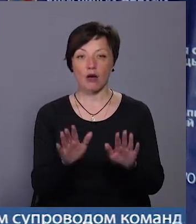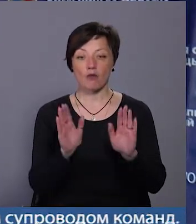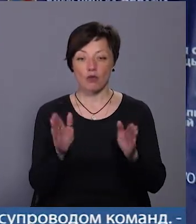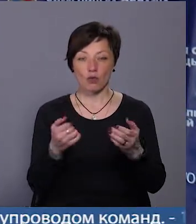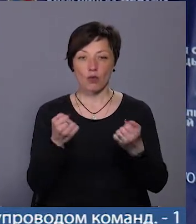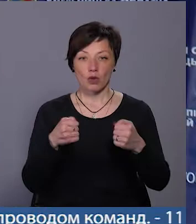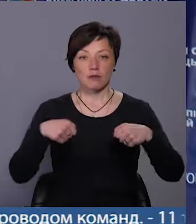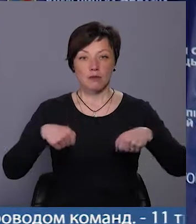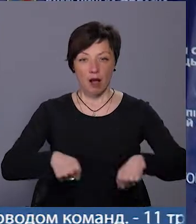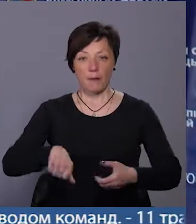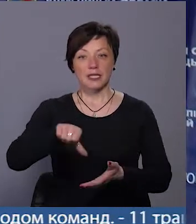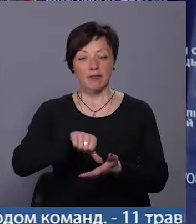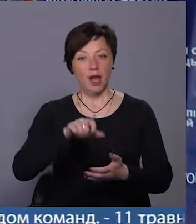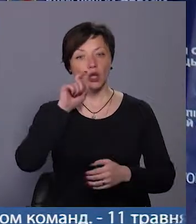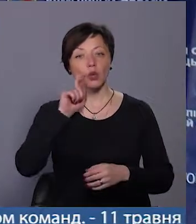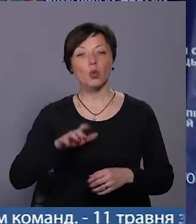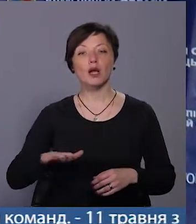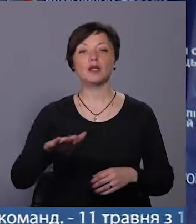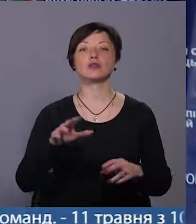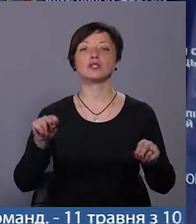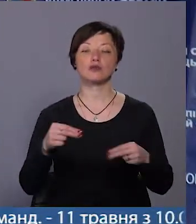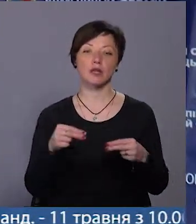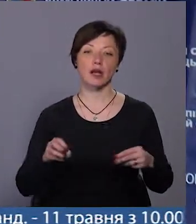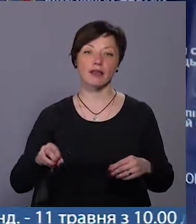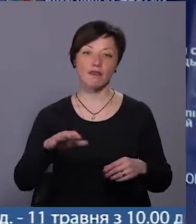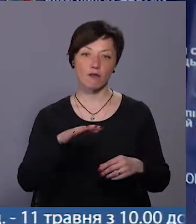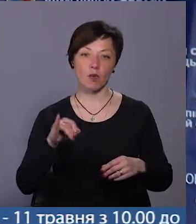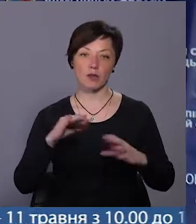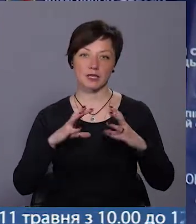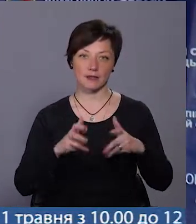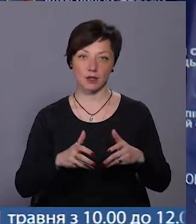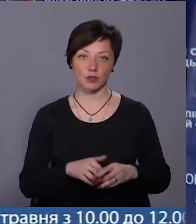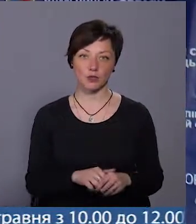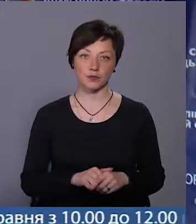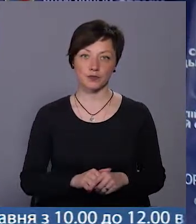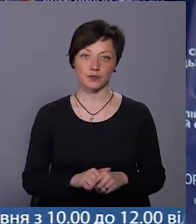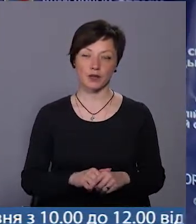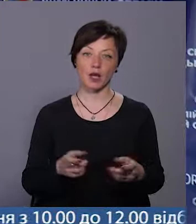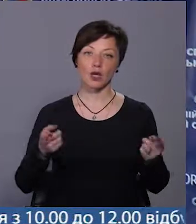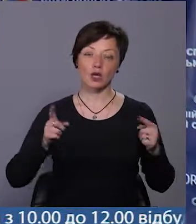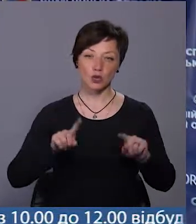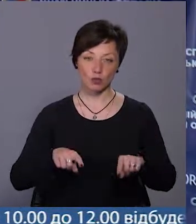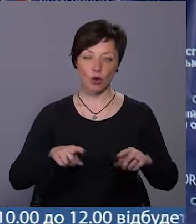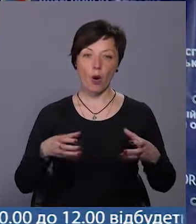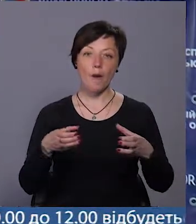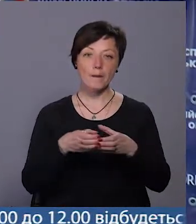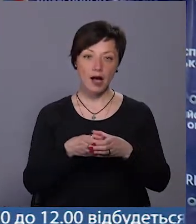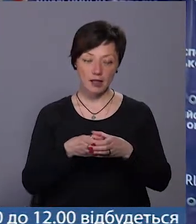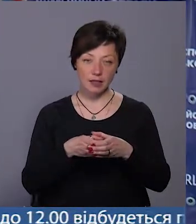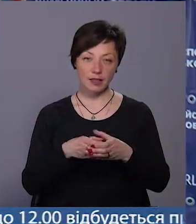право представляти Україну на чемпіонат. Чемпіонаті Європи та світу. Тому команди